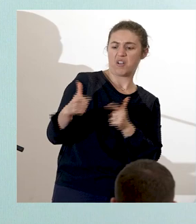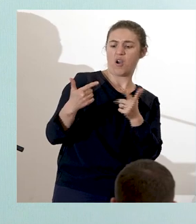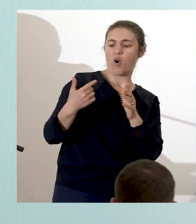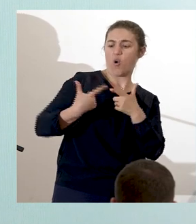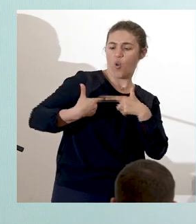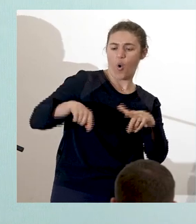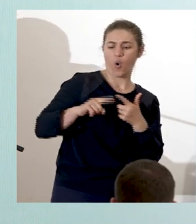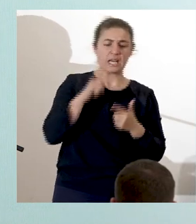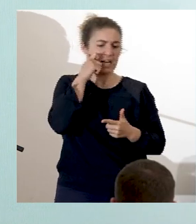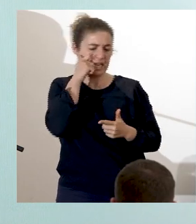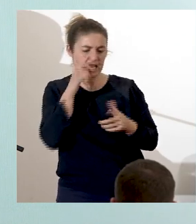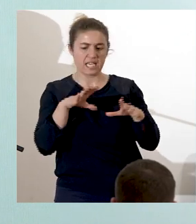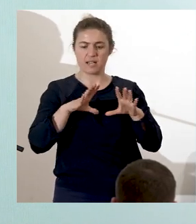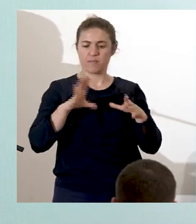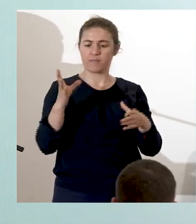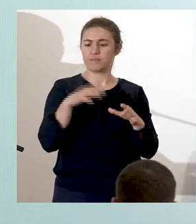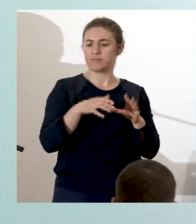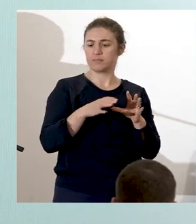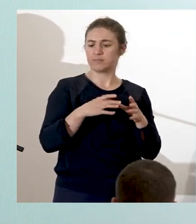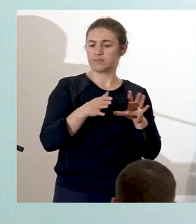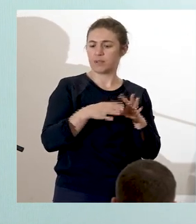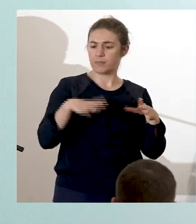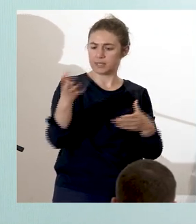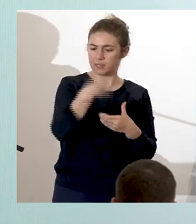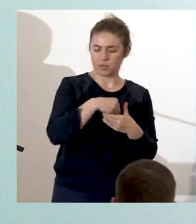localisation et d'identité politique.